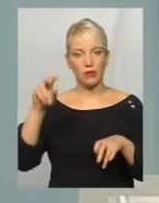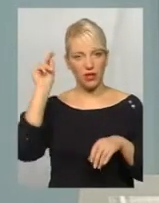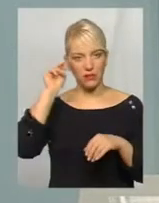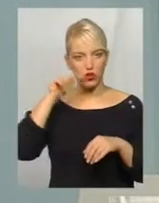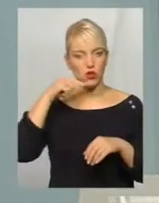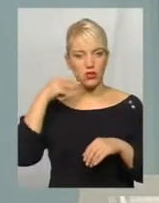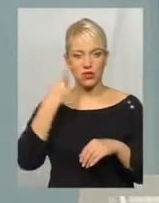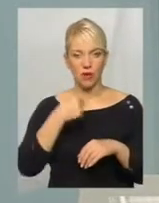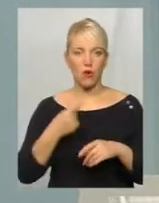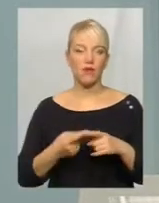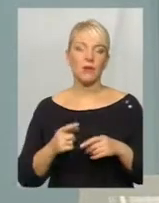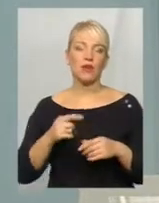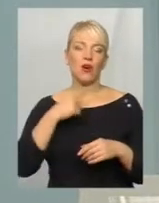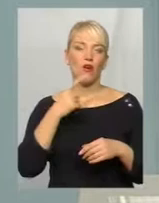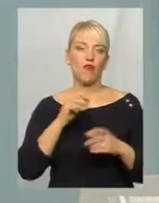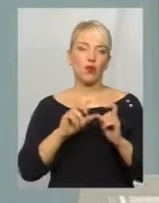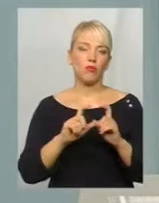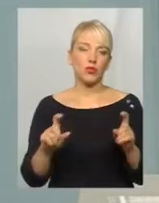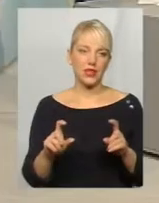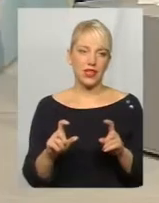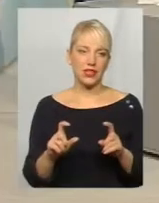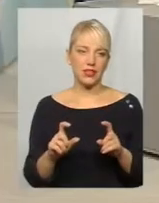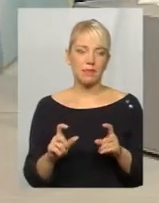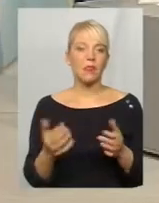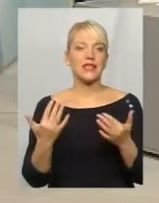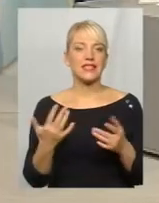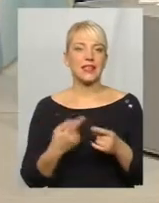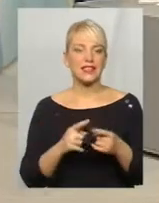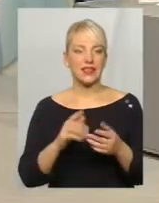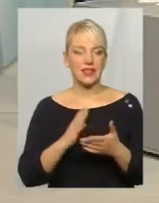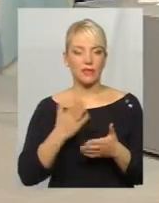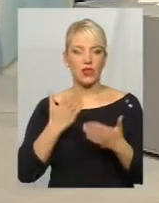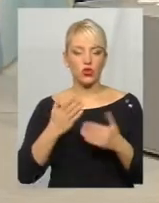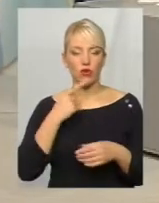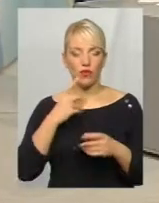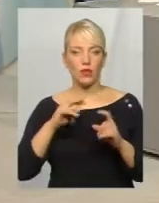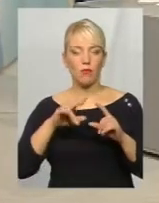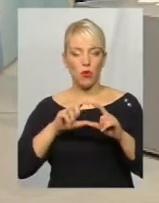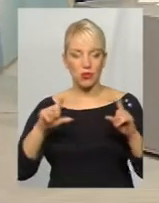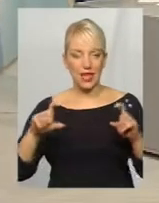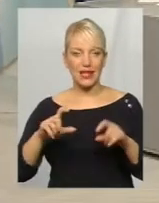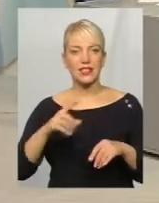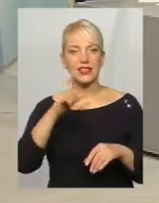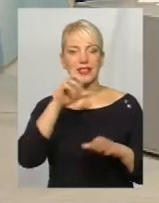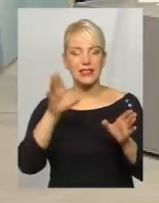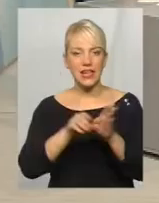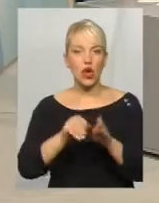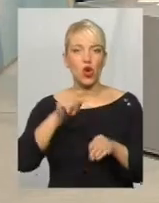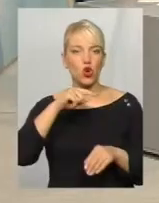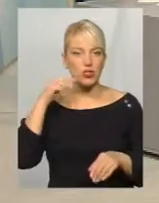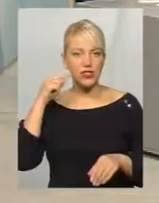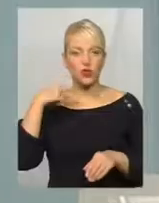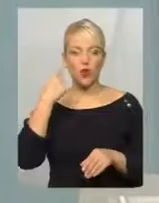такі заклади, то я в першу чергу хочу зупинитися. Якщо говорити про заклад з російською мовою навчання,